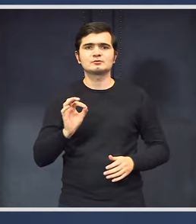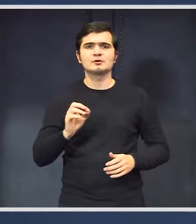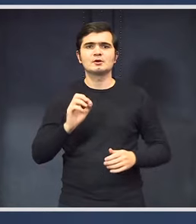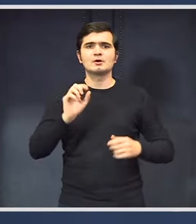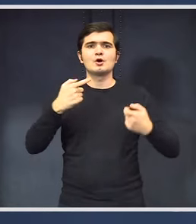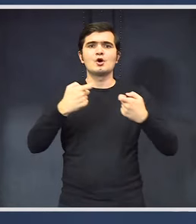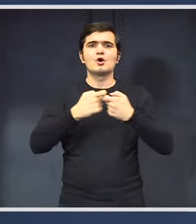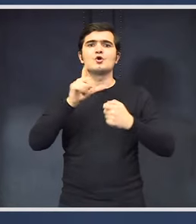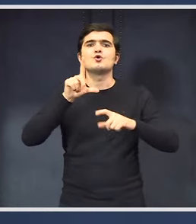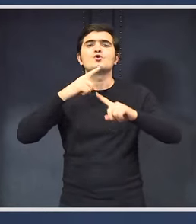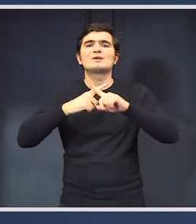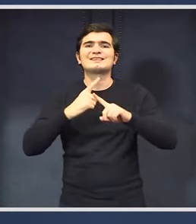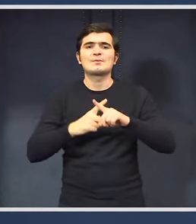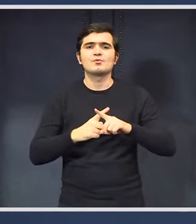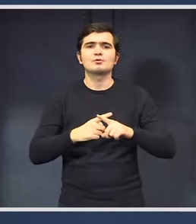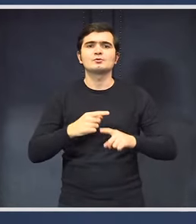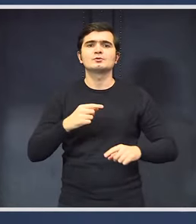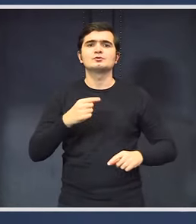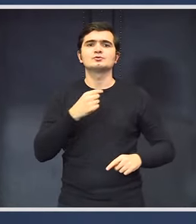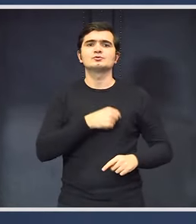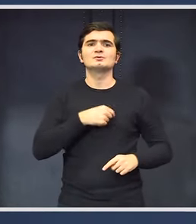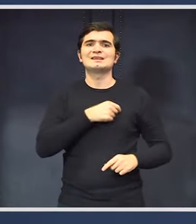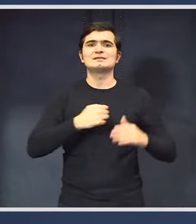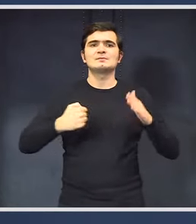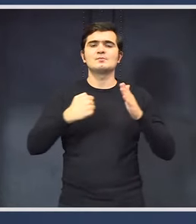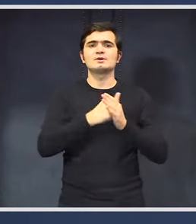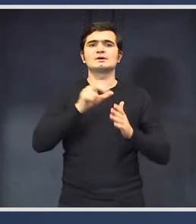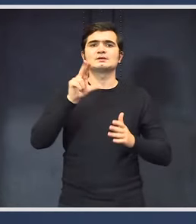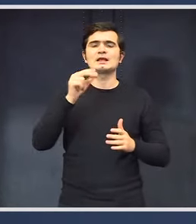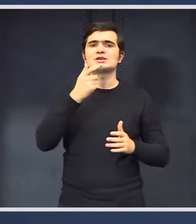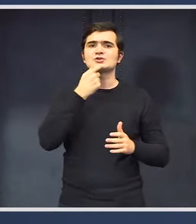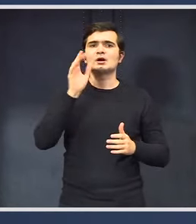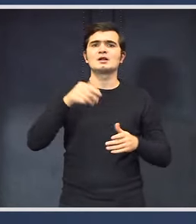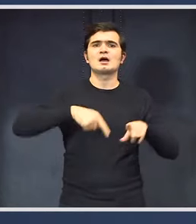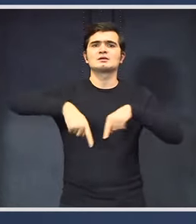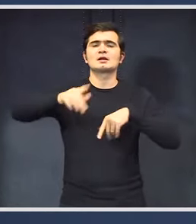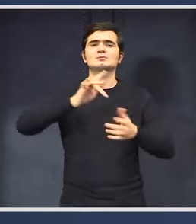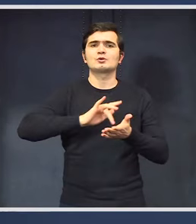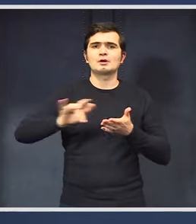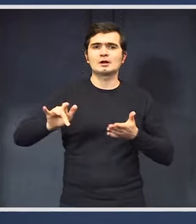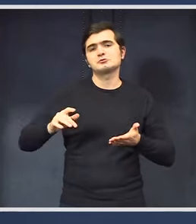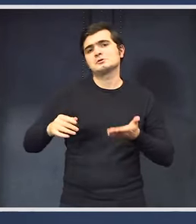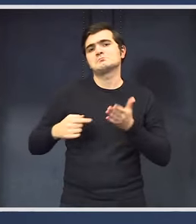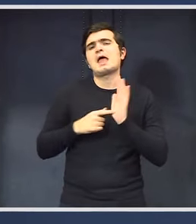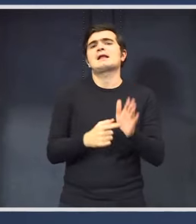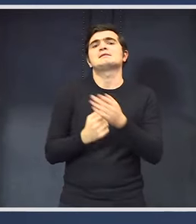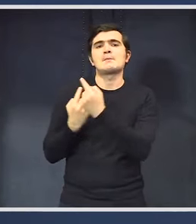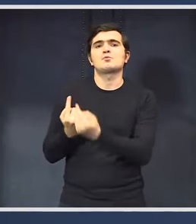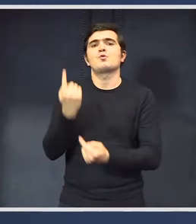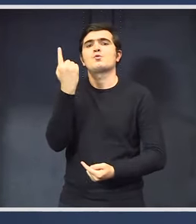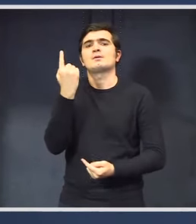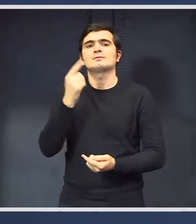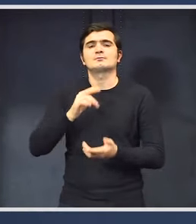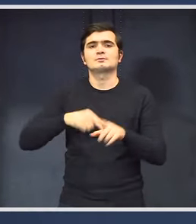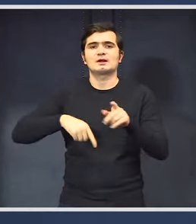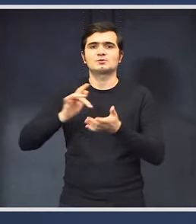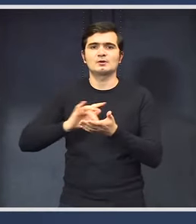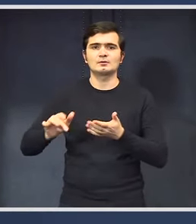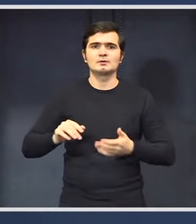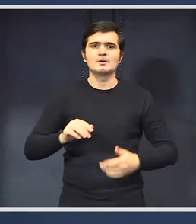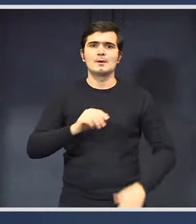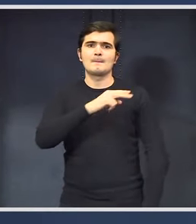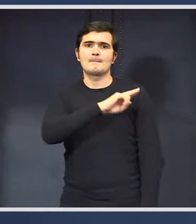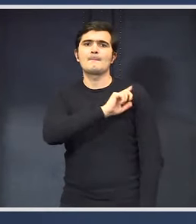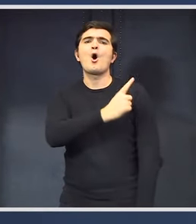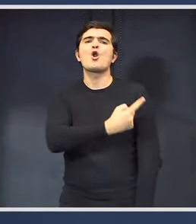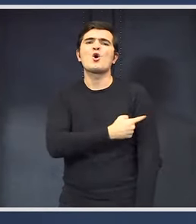Luxemburg, studenții până la 30 de ani se bucă de transport feroviar gratuit, deci Luxemburg este țara unde avem transport gratuit, Polonia, studenții până în